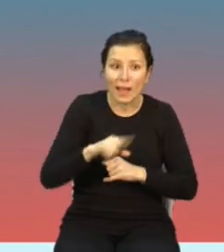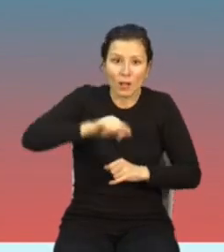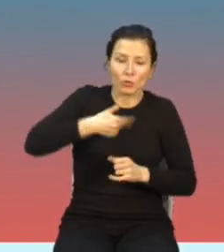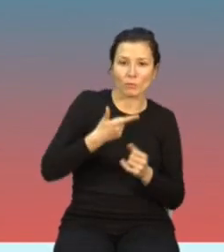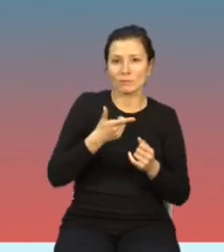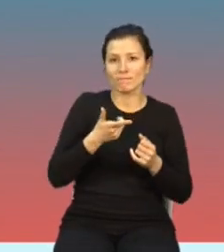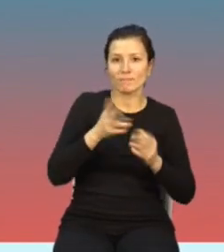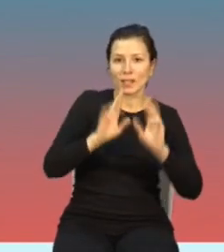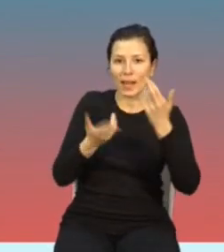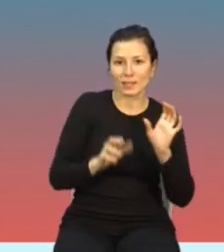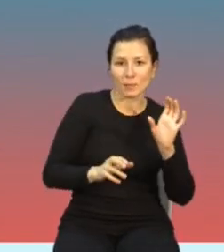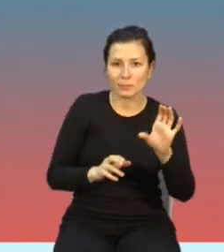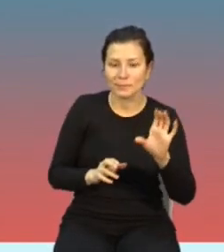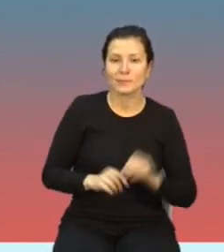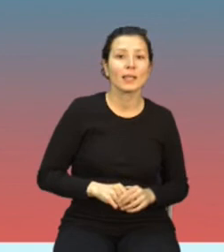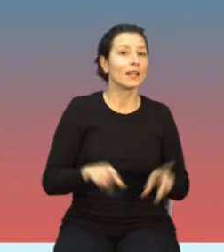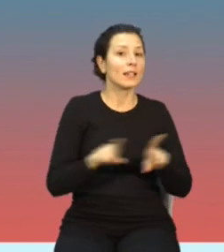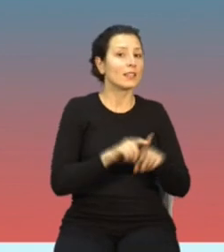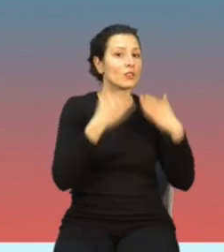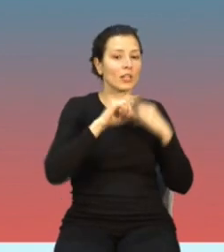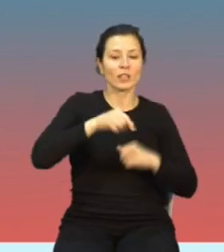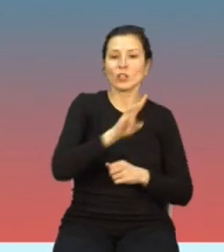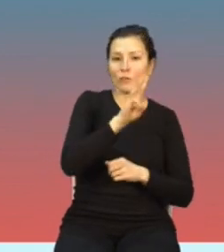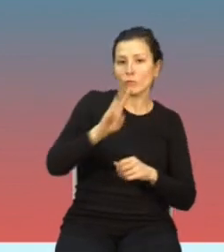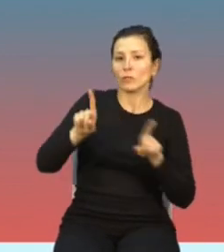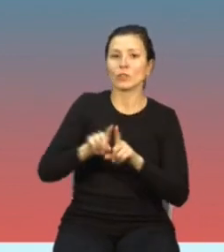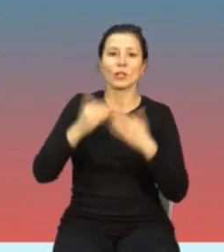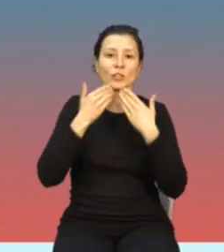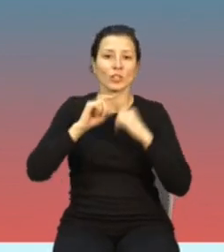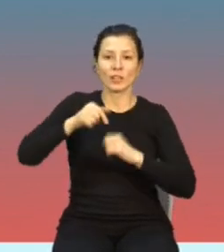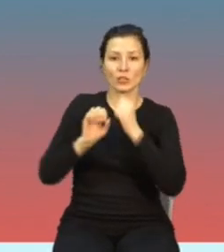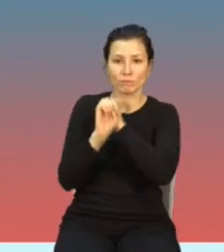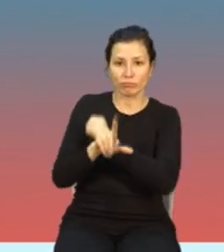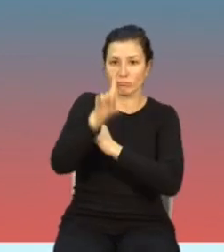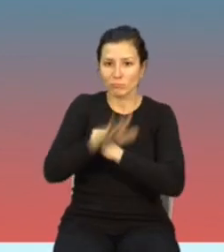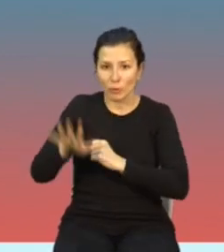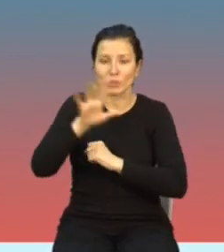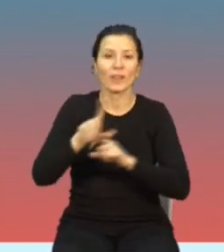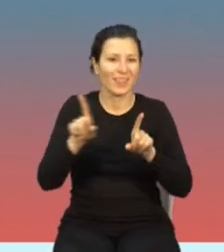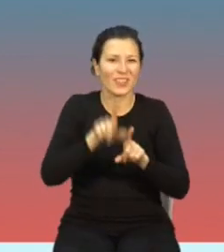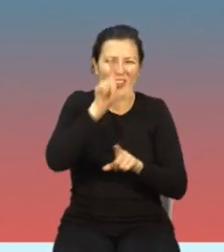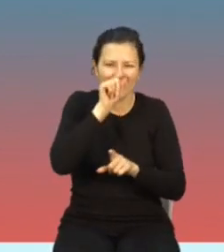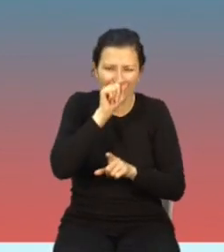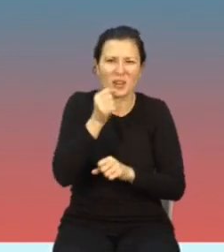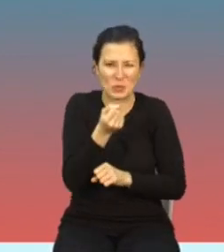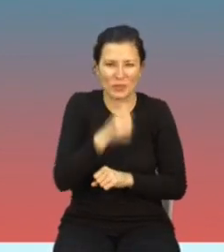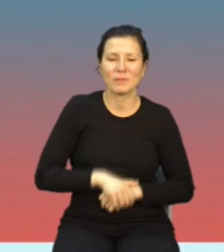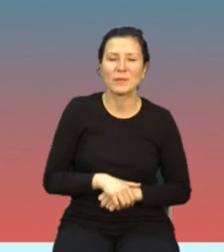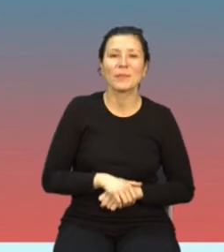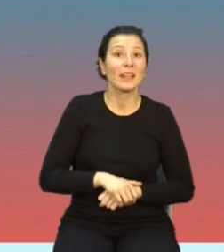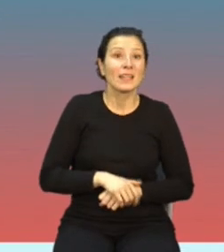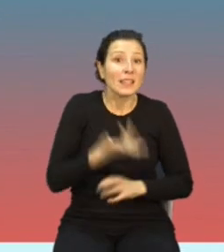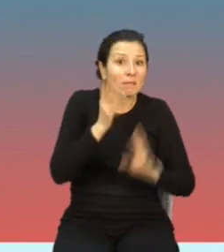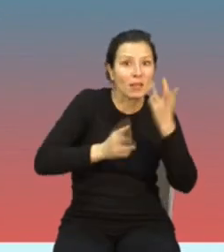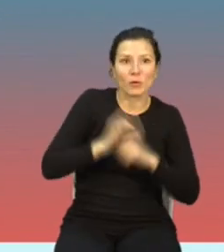na naszej stronie internetowej, też korzystając z naszych mediów społecznościowych i korzystając z Twittera, zawsze reagujemy. Czyli jeżeli zauważymy, że pojawiają się